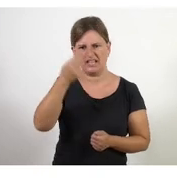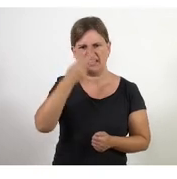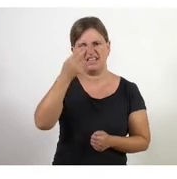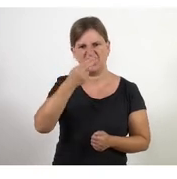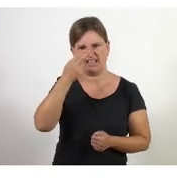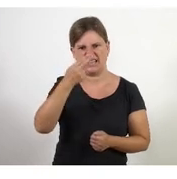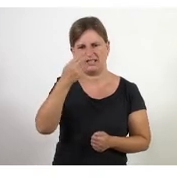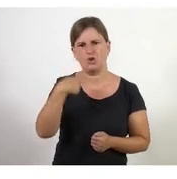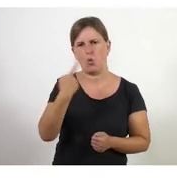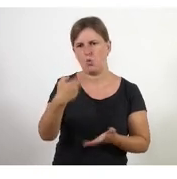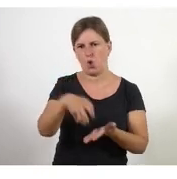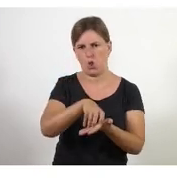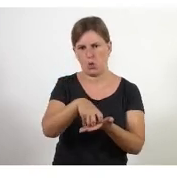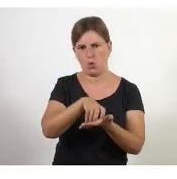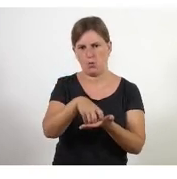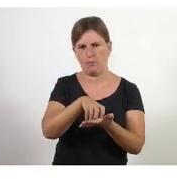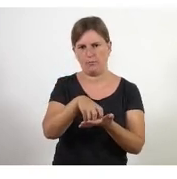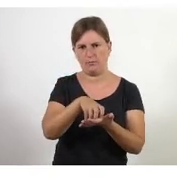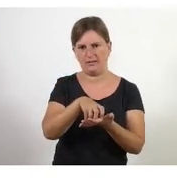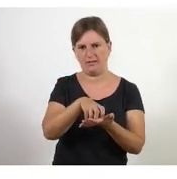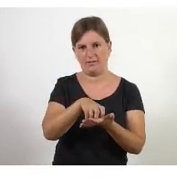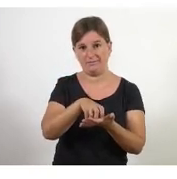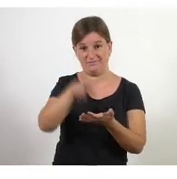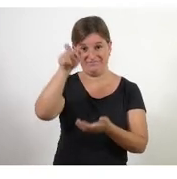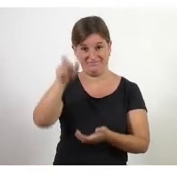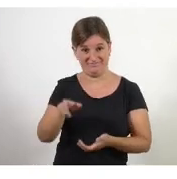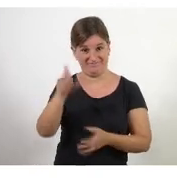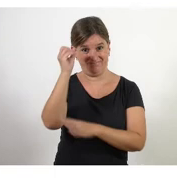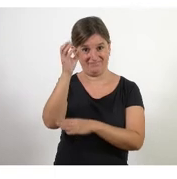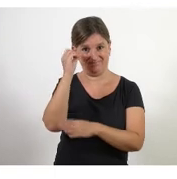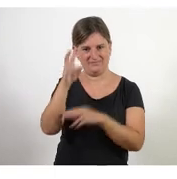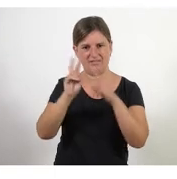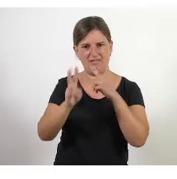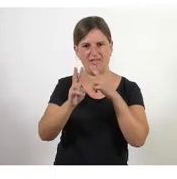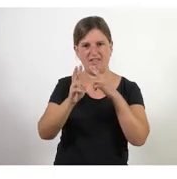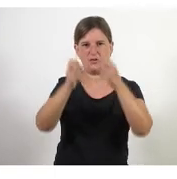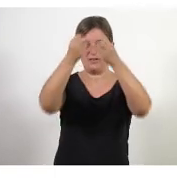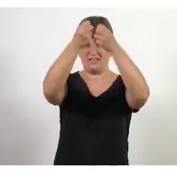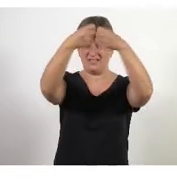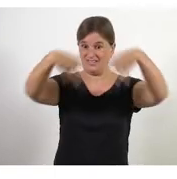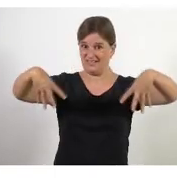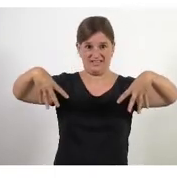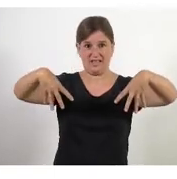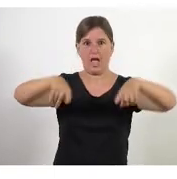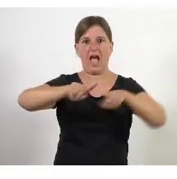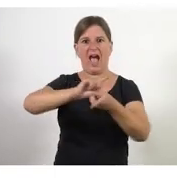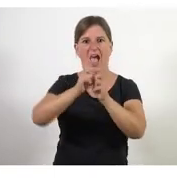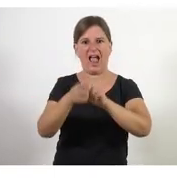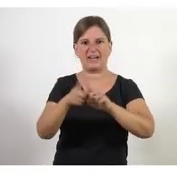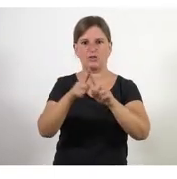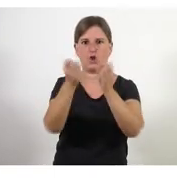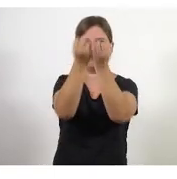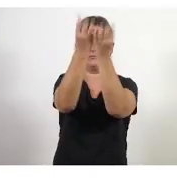en Marc tinc un dubte en Joan Antoni està suggerint una piràmide invertida com a possible solució a l'organització de les